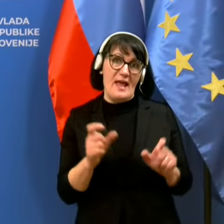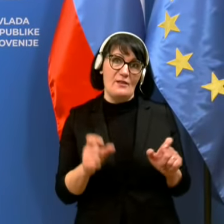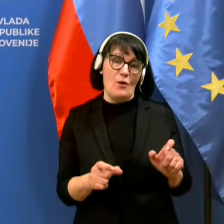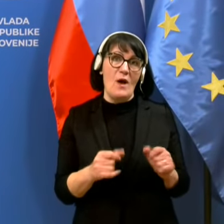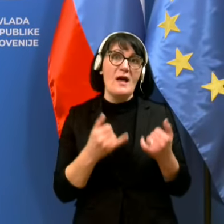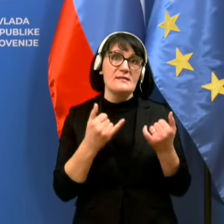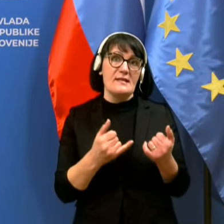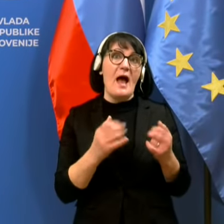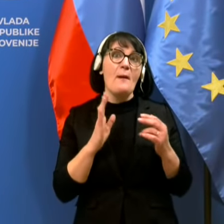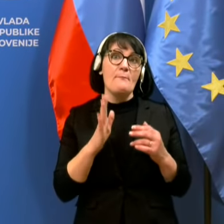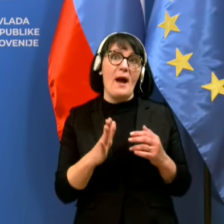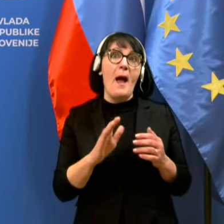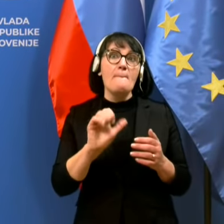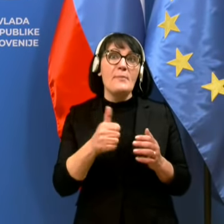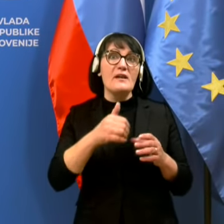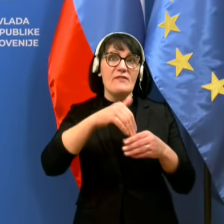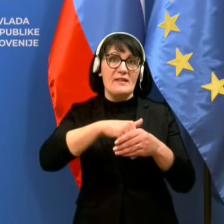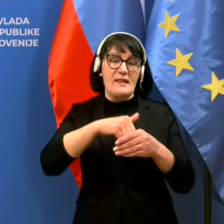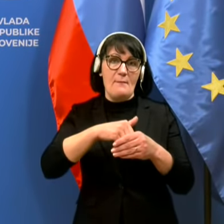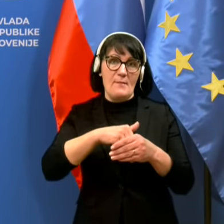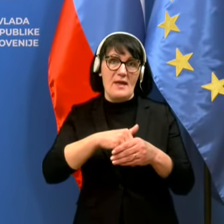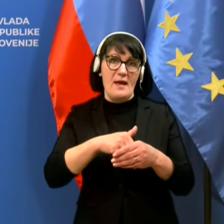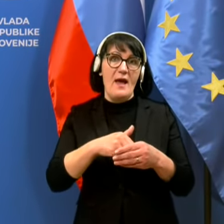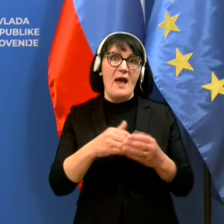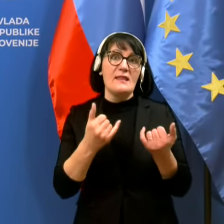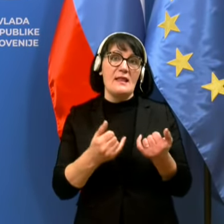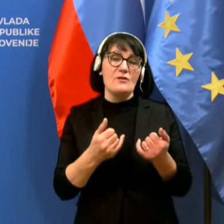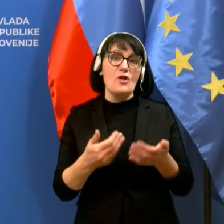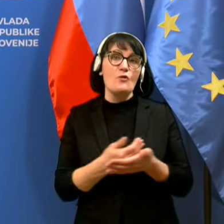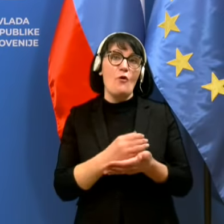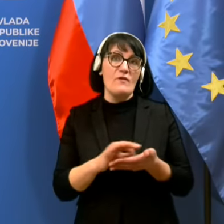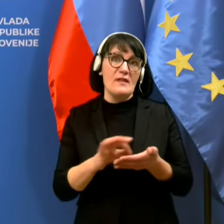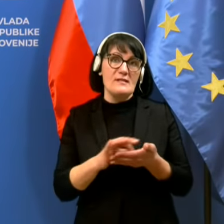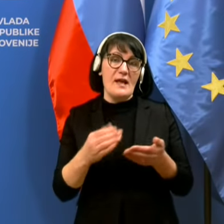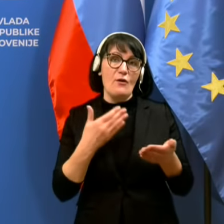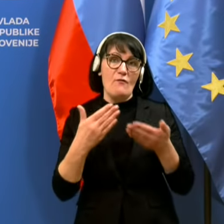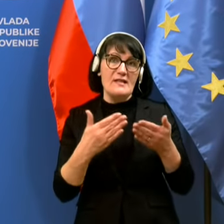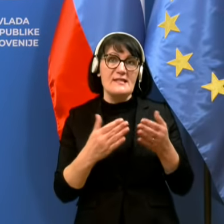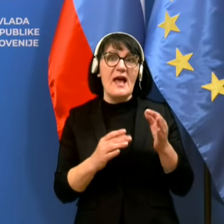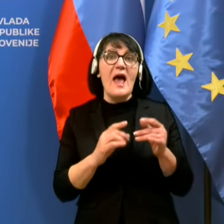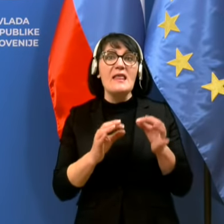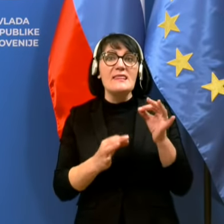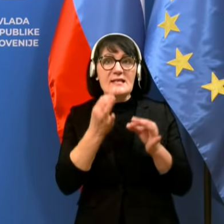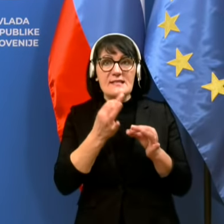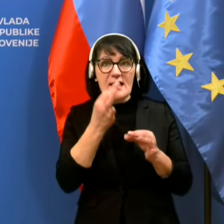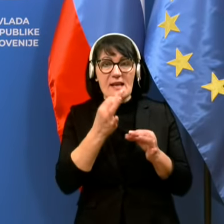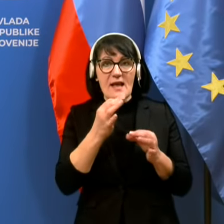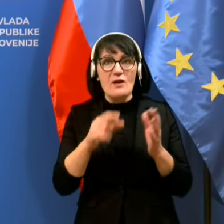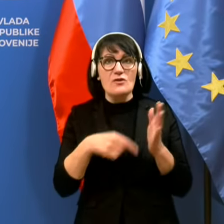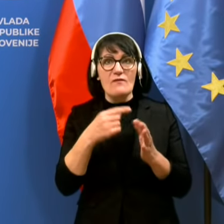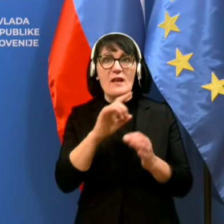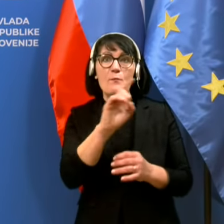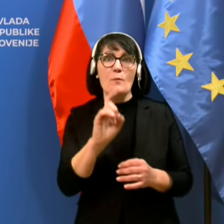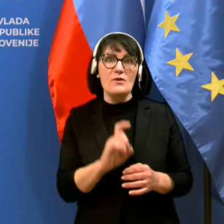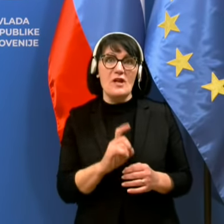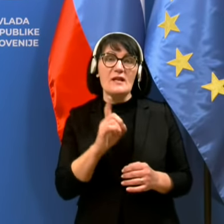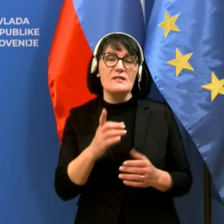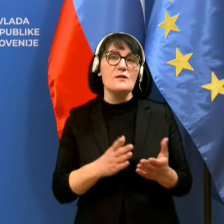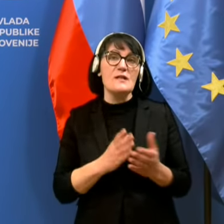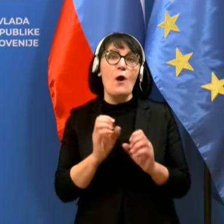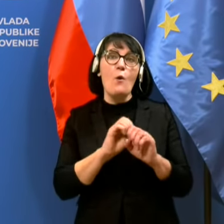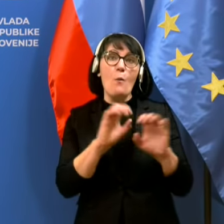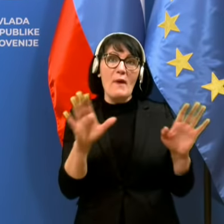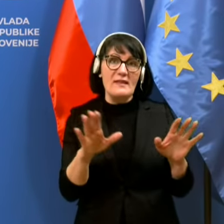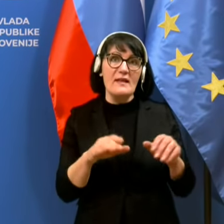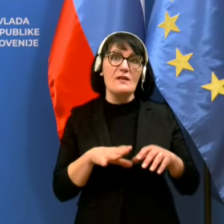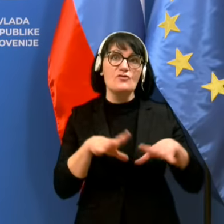Sedaj pa prehajamo k prvi temi današnje lovinarske konference in sicer k testiranju ter številnim vprašanjem, ki so se v medijih